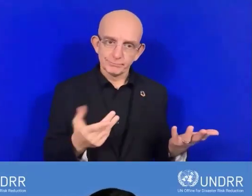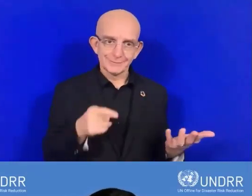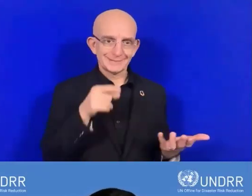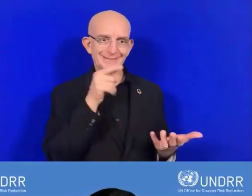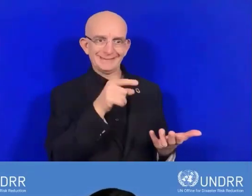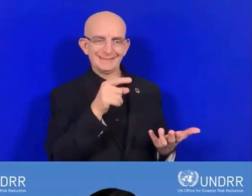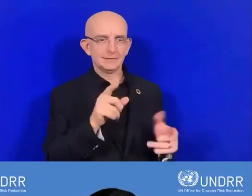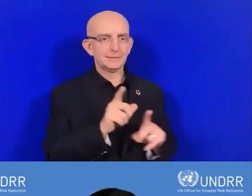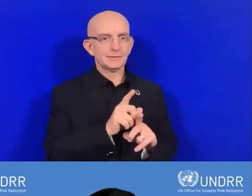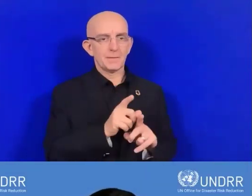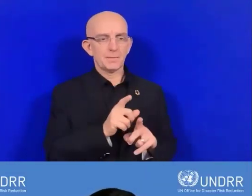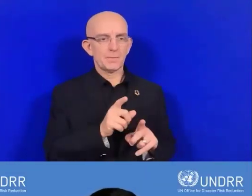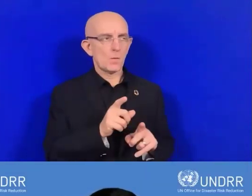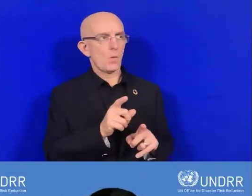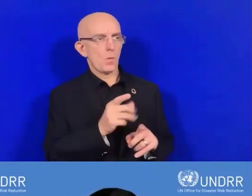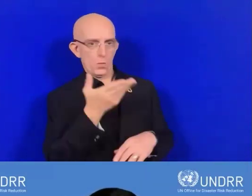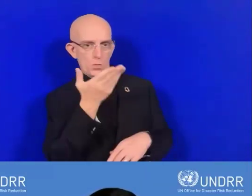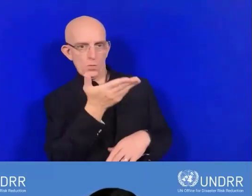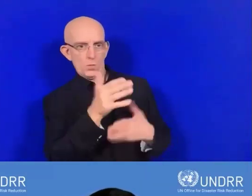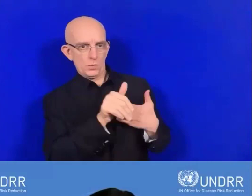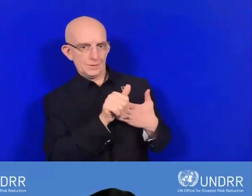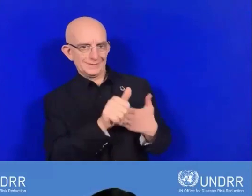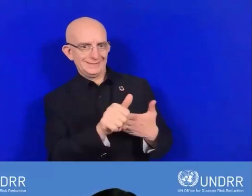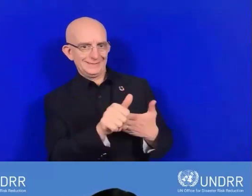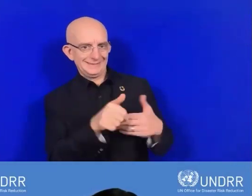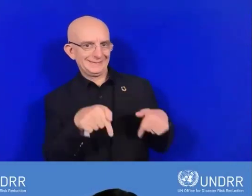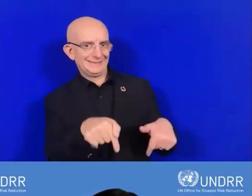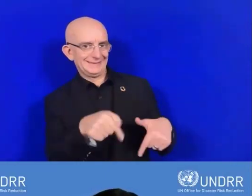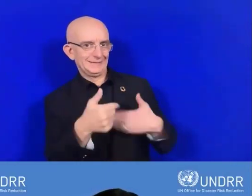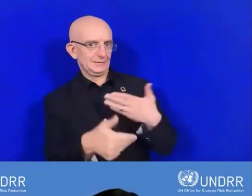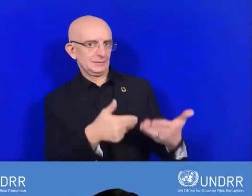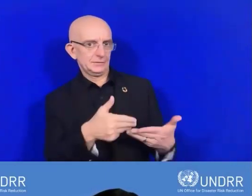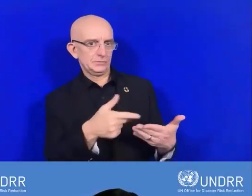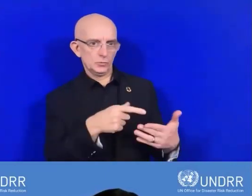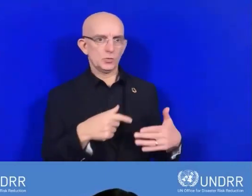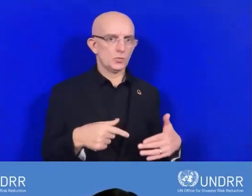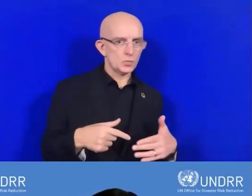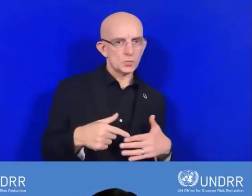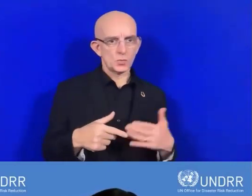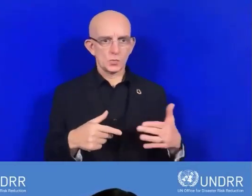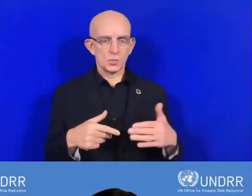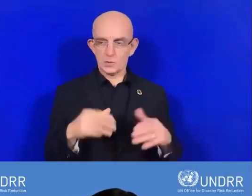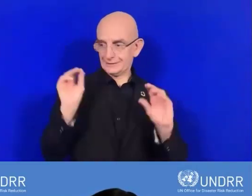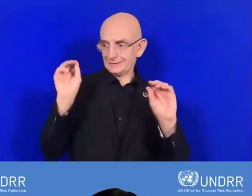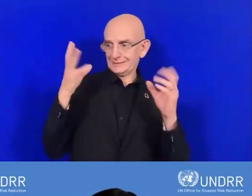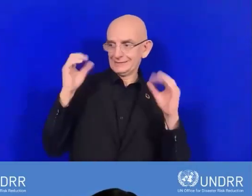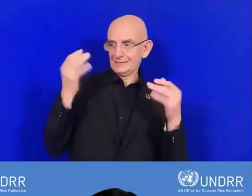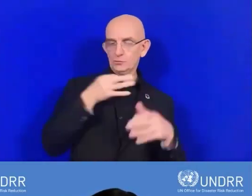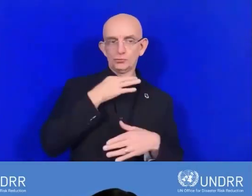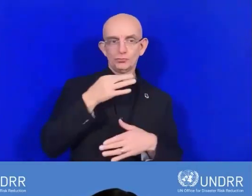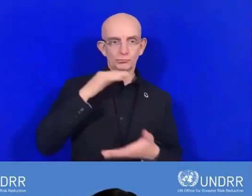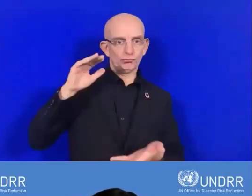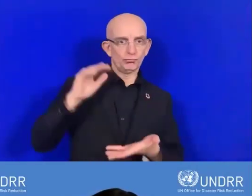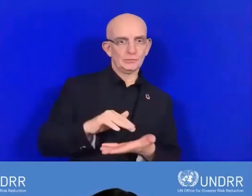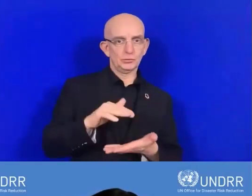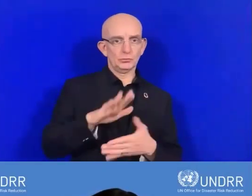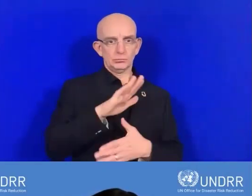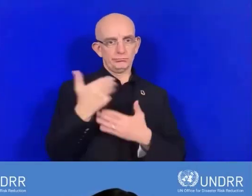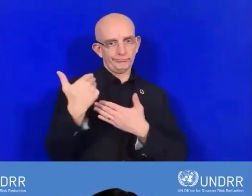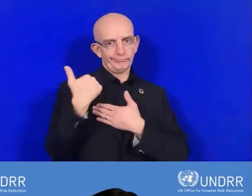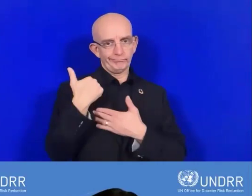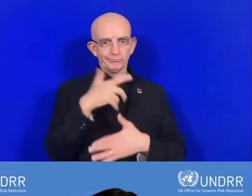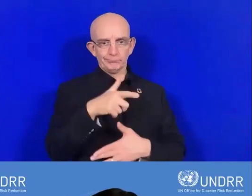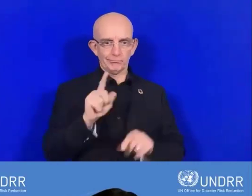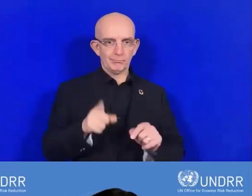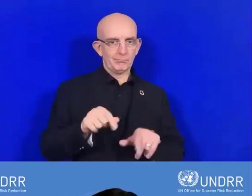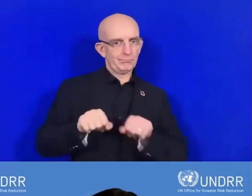Il faudrait donc que ce bureau joue un rôle déterminant en termes de partage d'informations avec les autorités locales. Ce sera